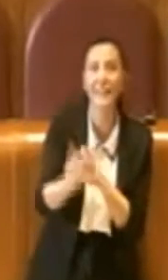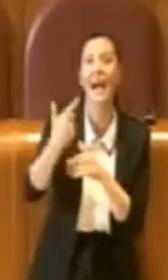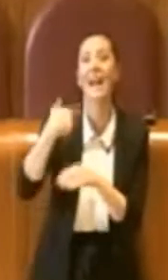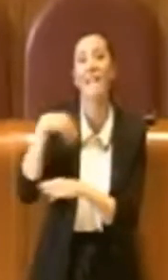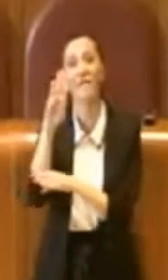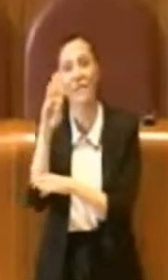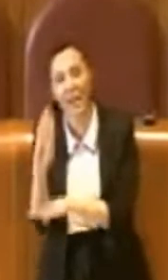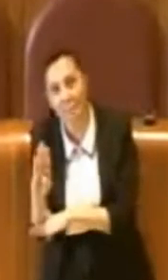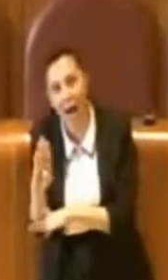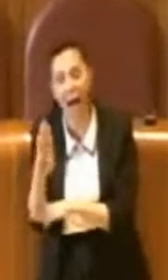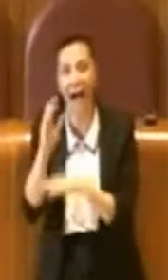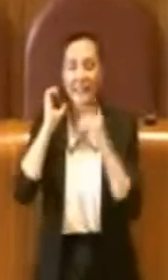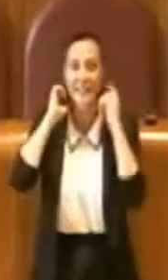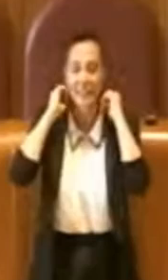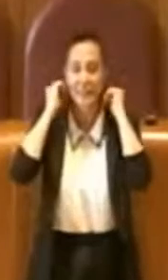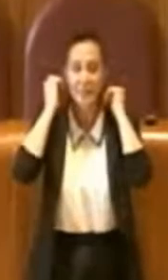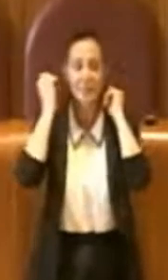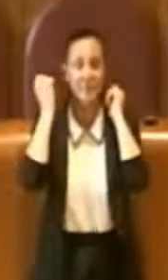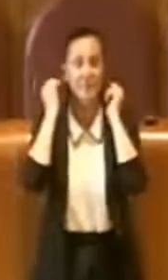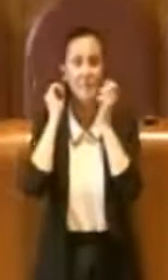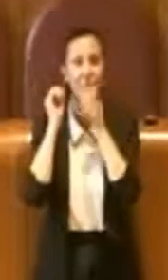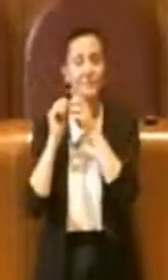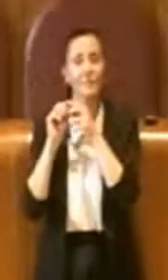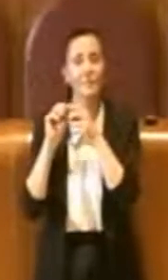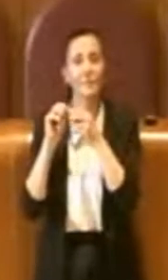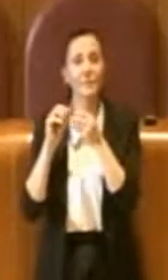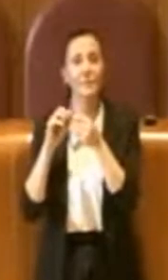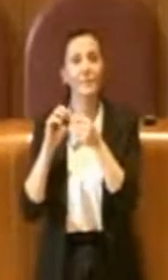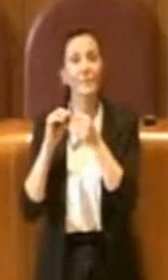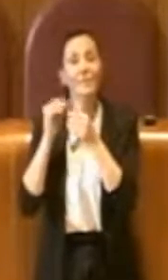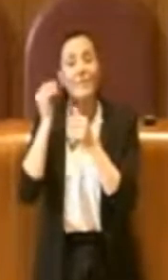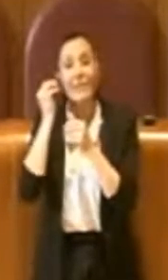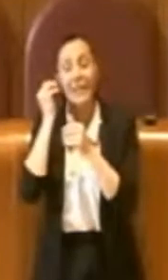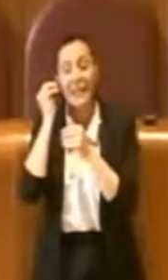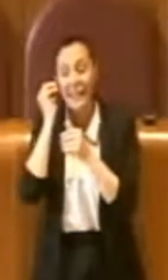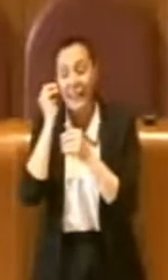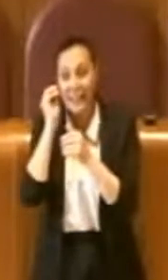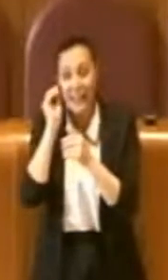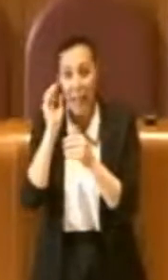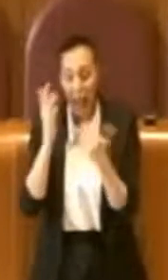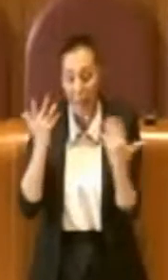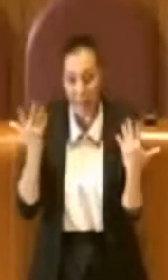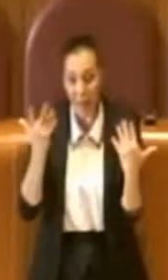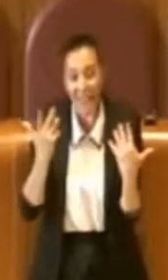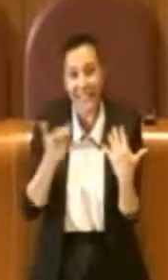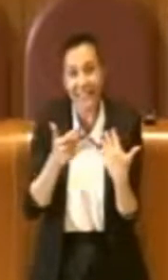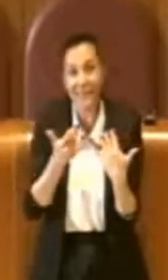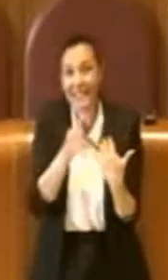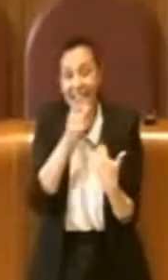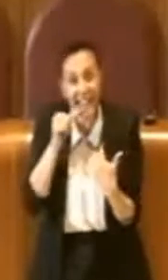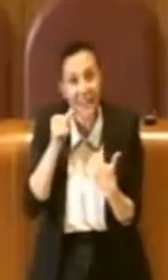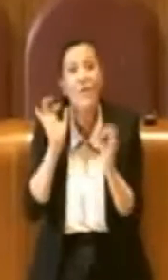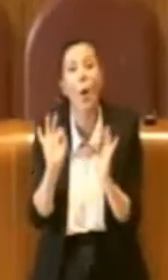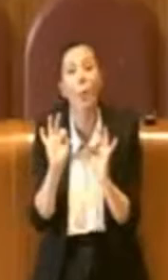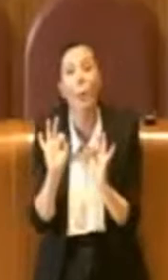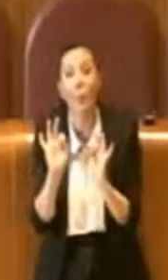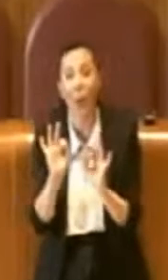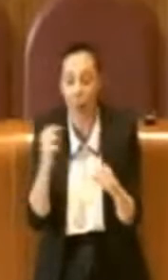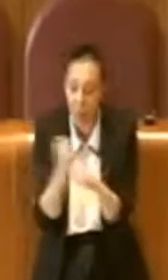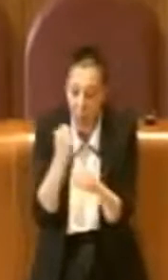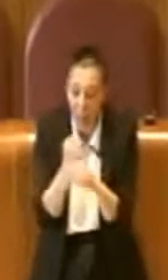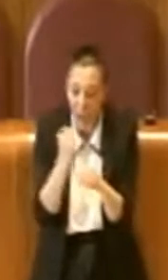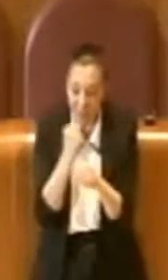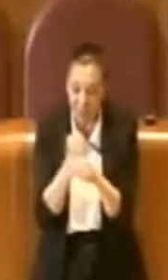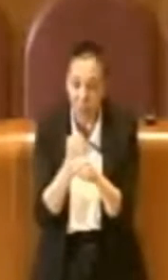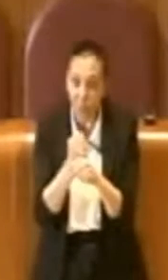fermate. Per cui si è ritenuto opportuno dover fare questo tipo di lavoro ed